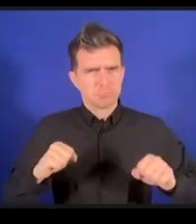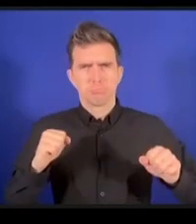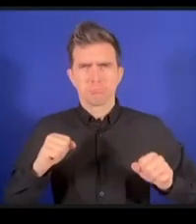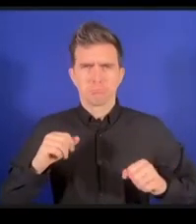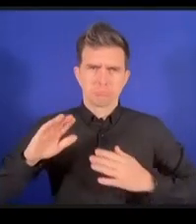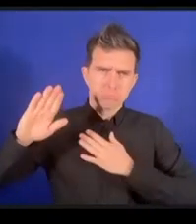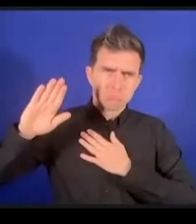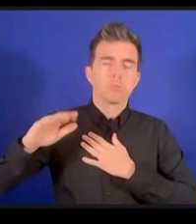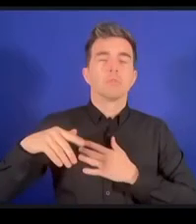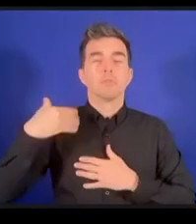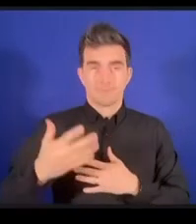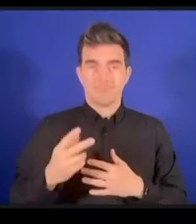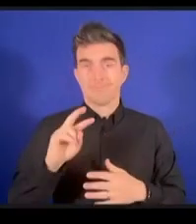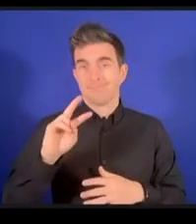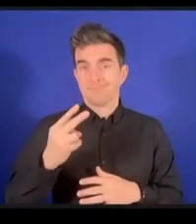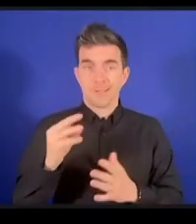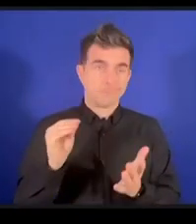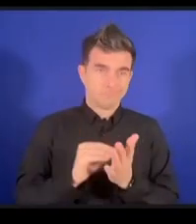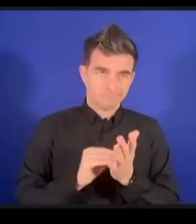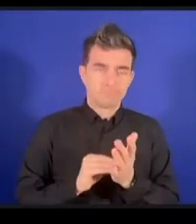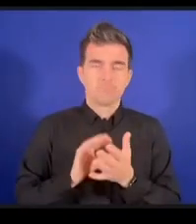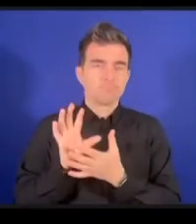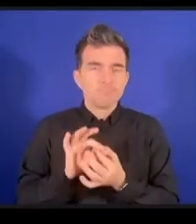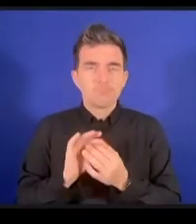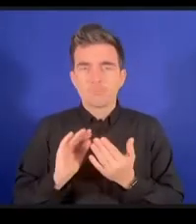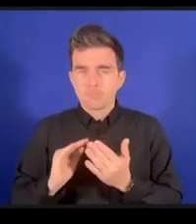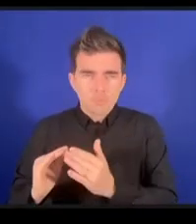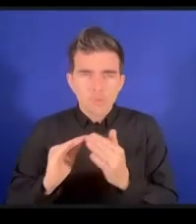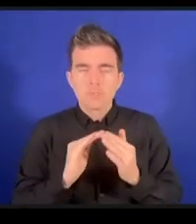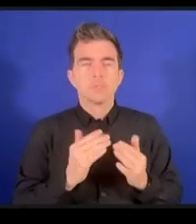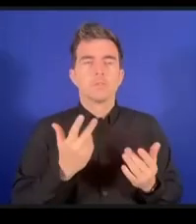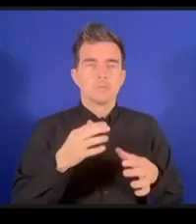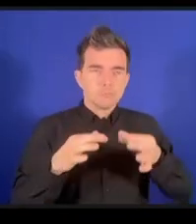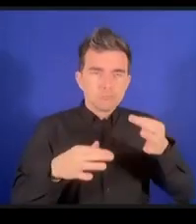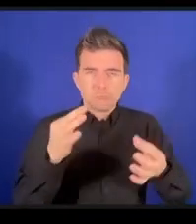このレポートの中にも書いてありますけれども都市化によって